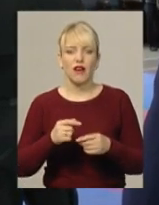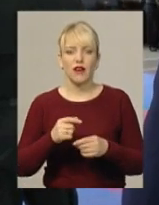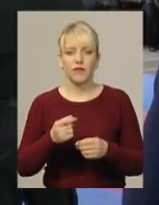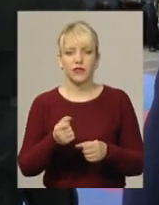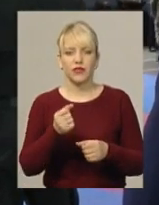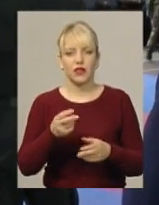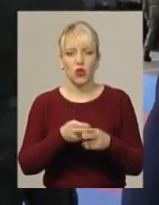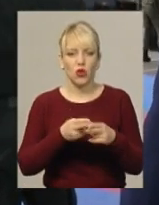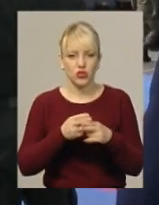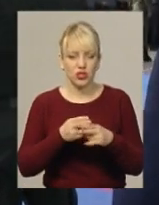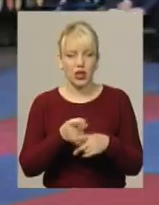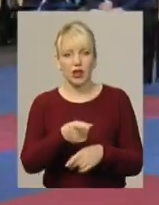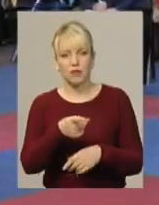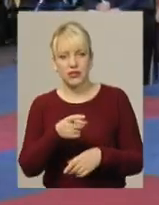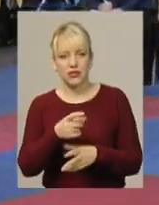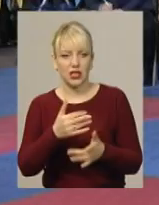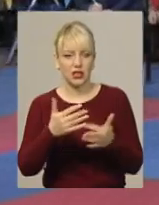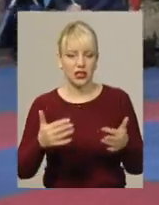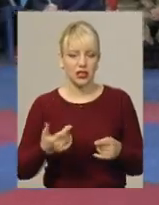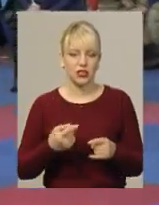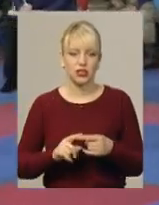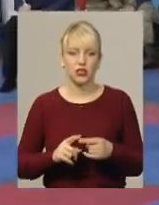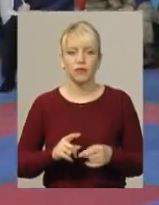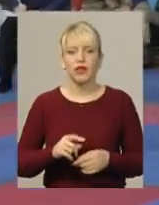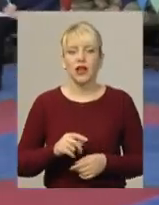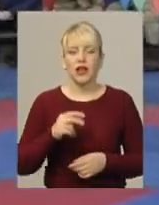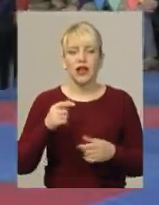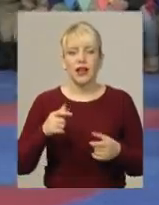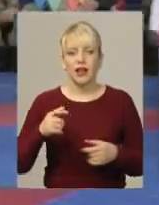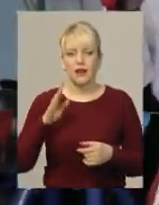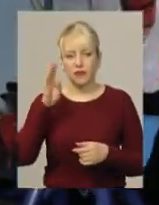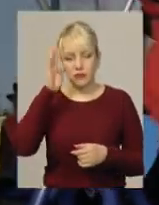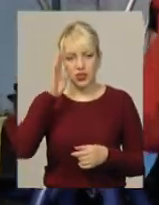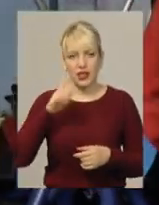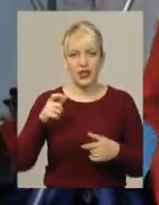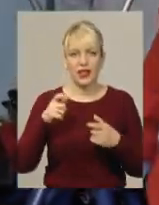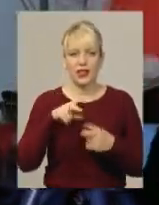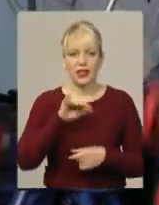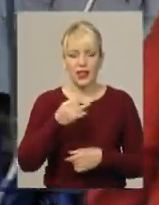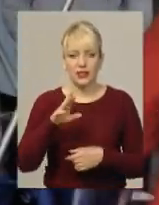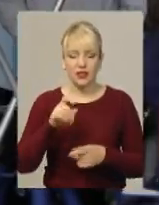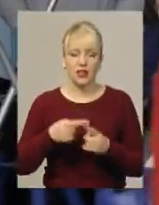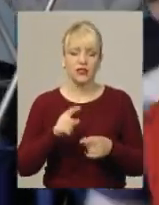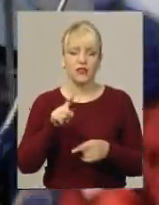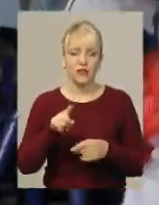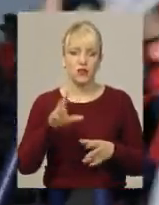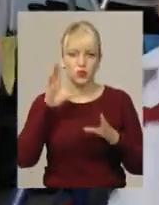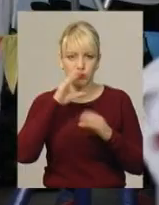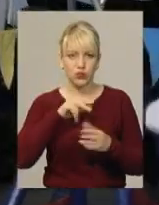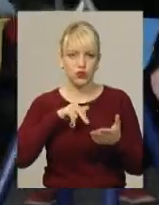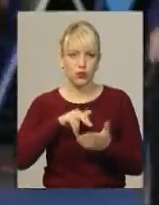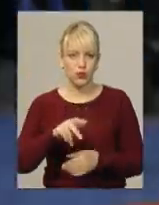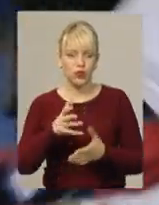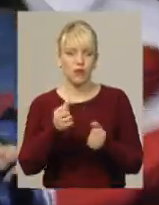захиста від військового противника пістолетом. Лейтенант Олександр Ковбаса з Могилів-Подільського – один із тих, хто перший тур успішно пройшов та бере участь у другому.